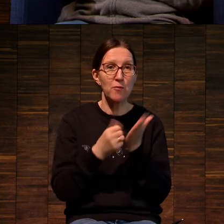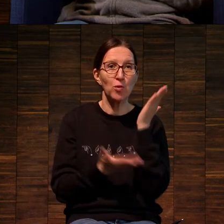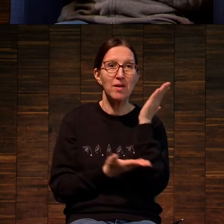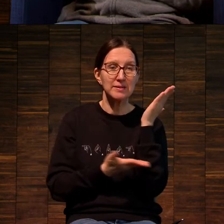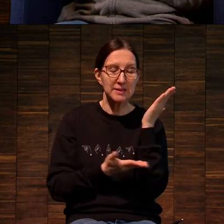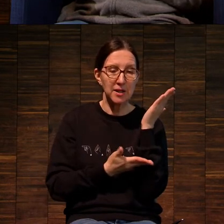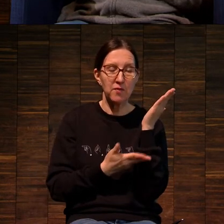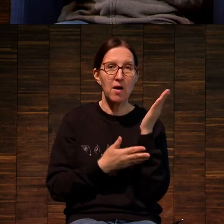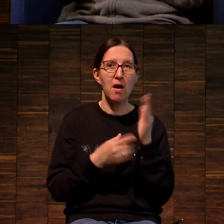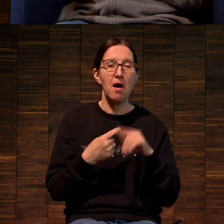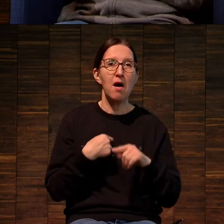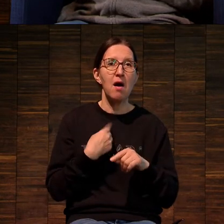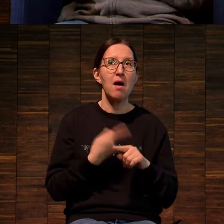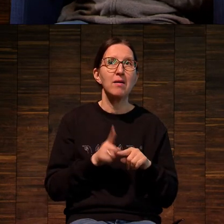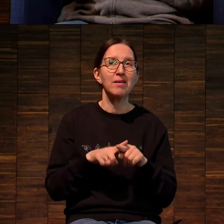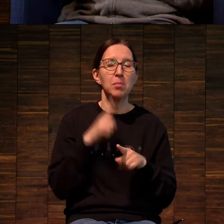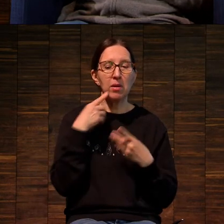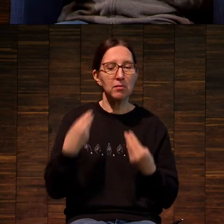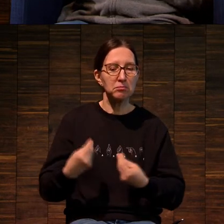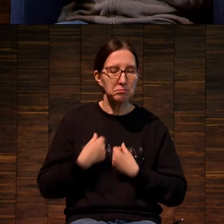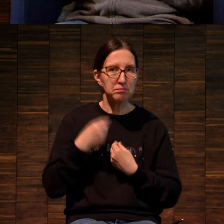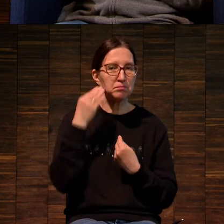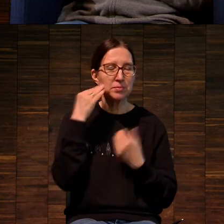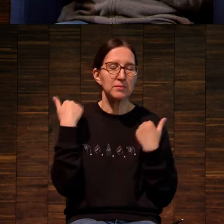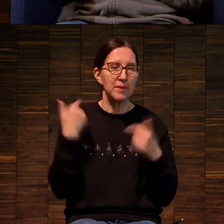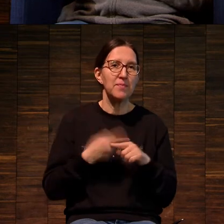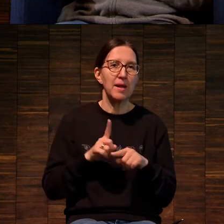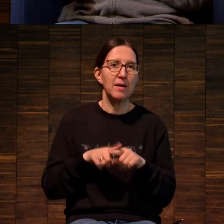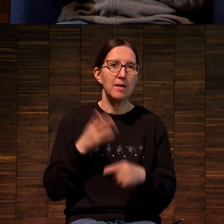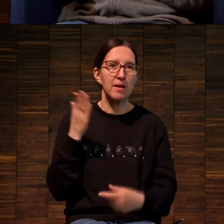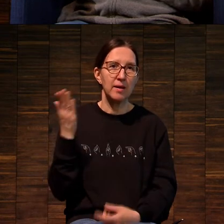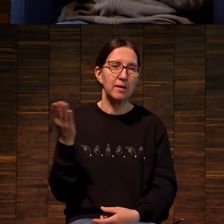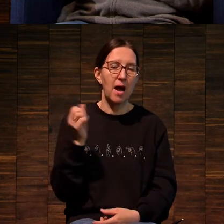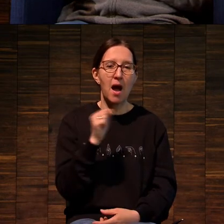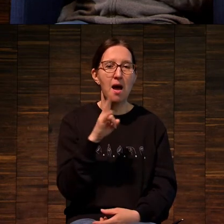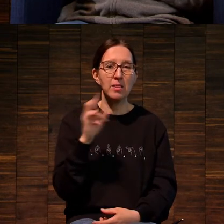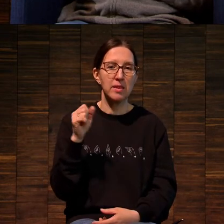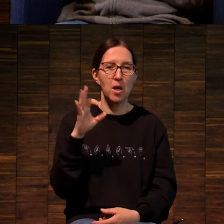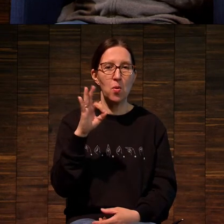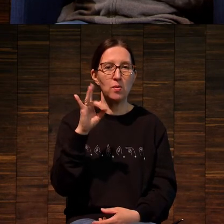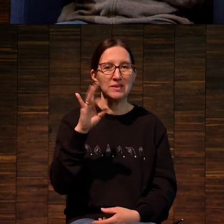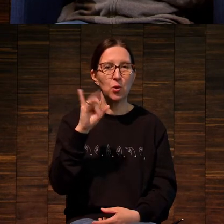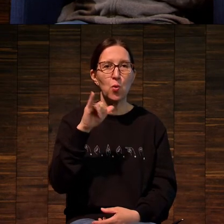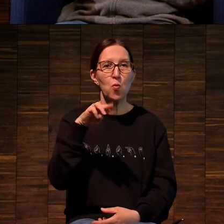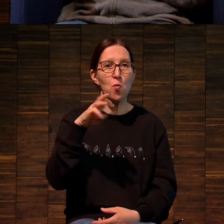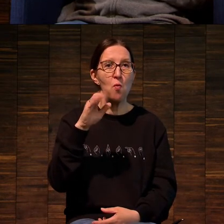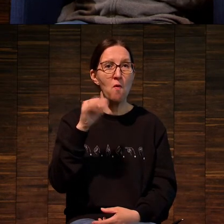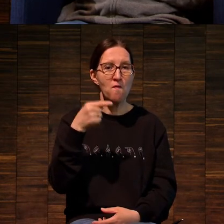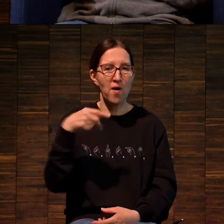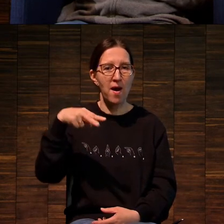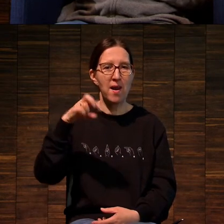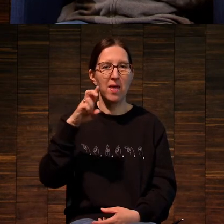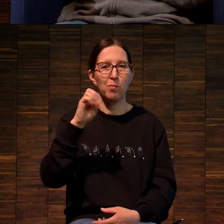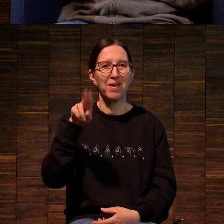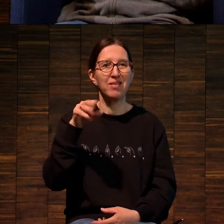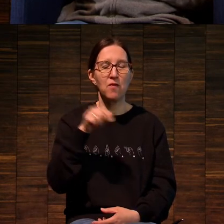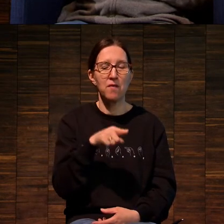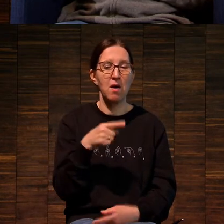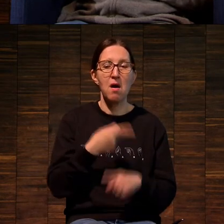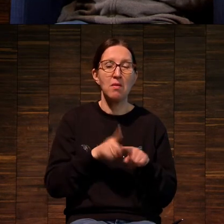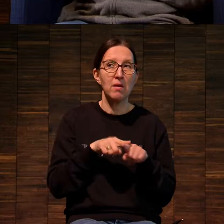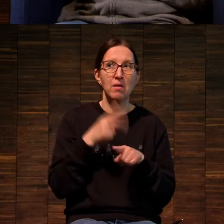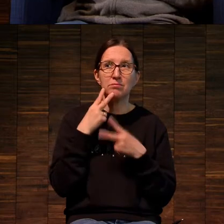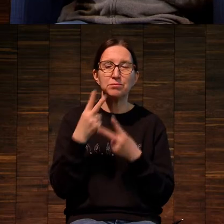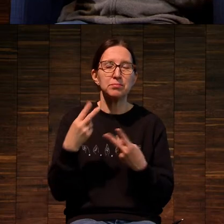сильным впечатлением японских гравюр. Это Анна Остраумова-Лебедева. Вы все прекрасно, наверное, помните. такие хрестоматийные